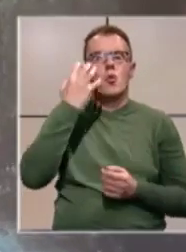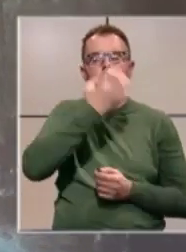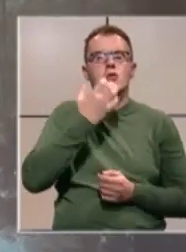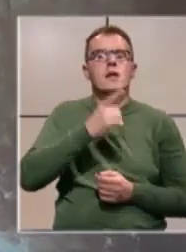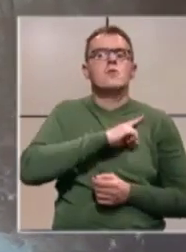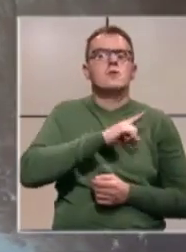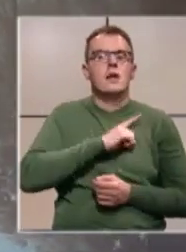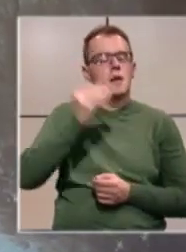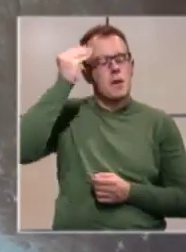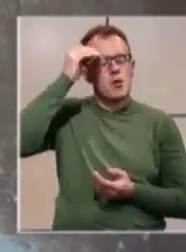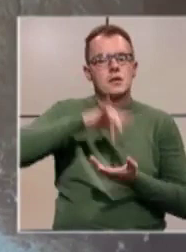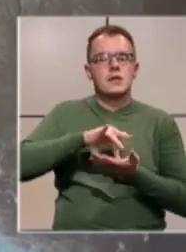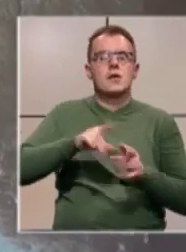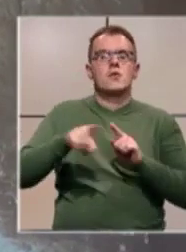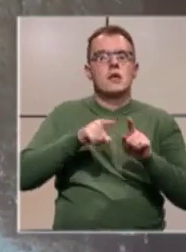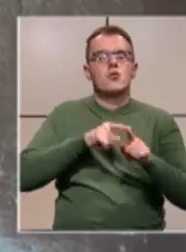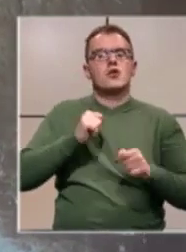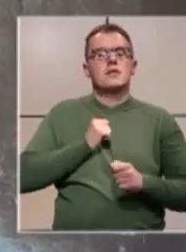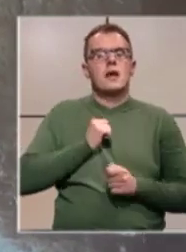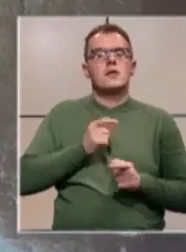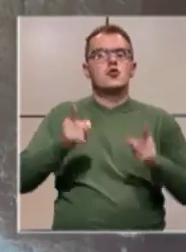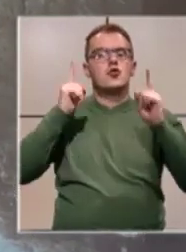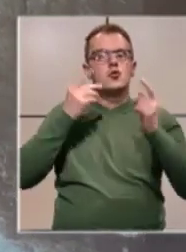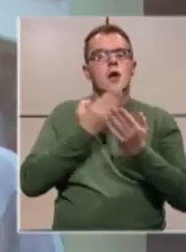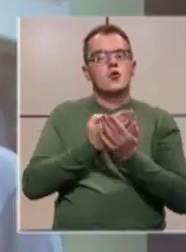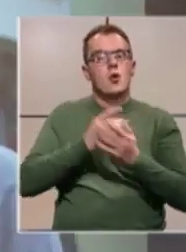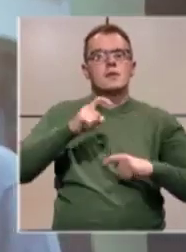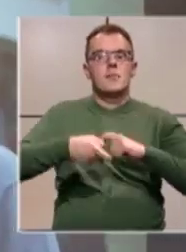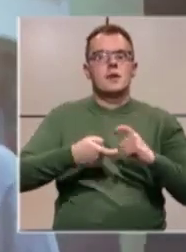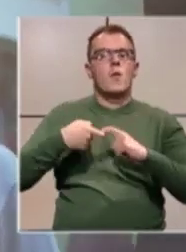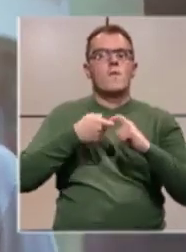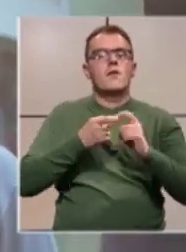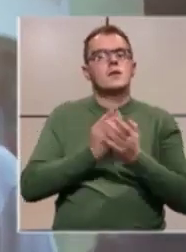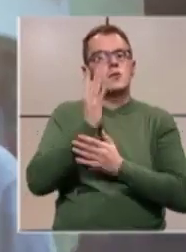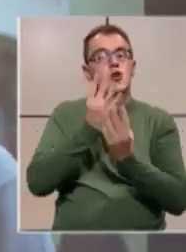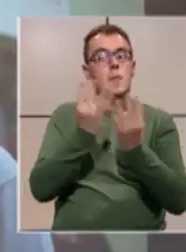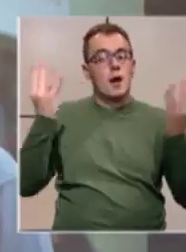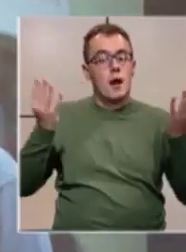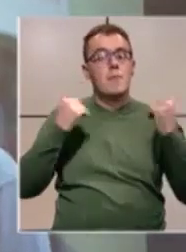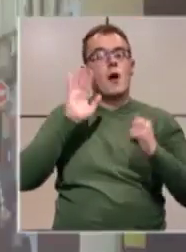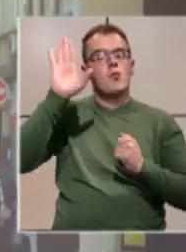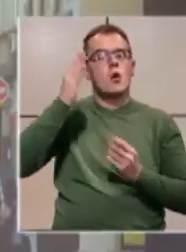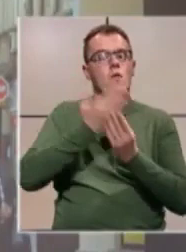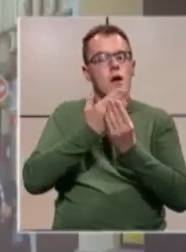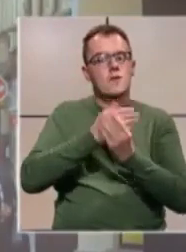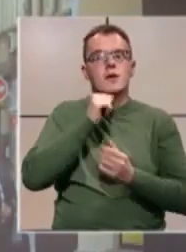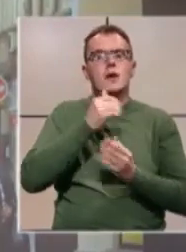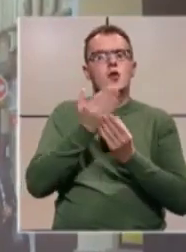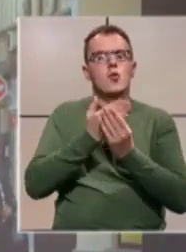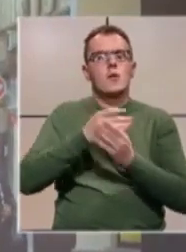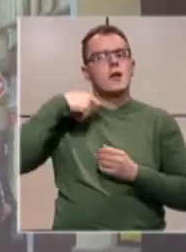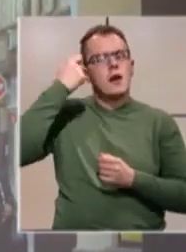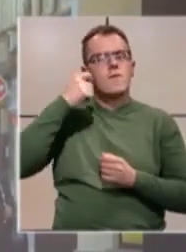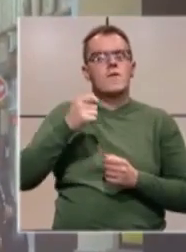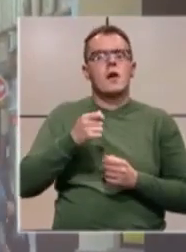Memorialni centar također sadrži i sudske dokazne materijale u vezi sa slučajem kapija, a u njegovoj arhivije i dokumentarni